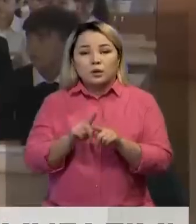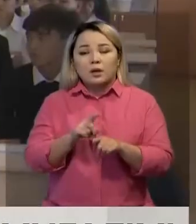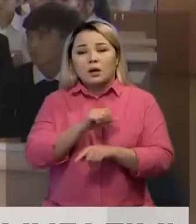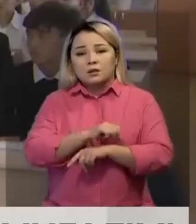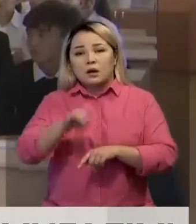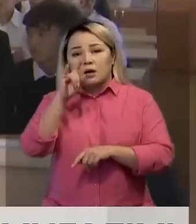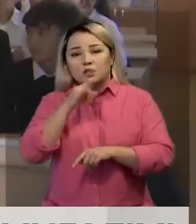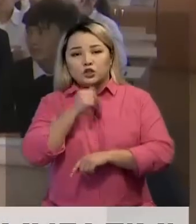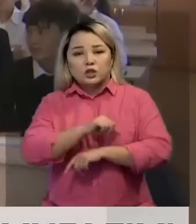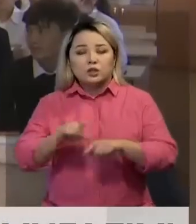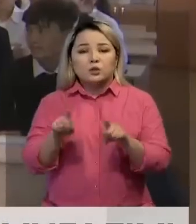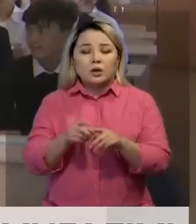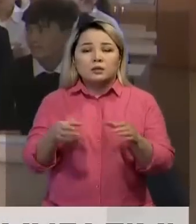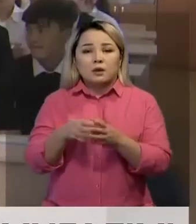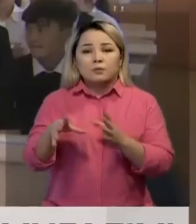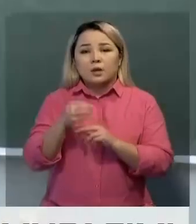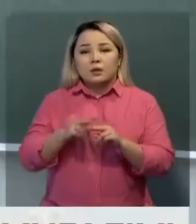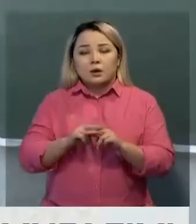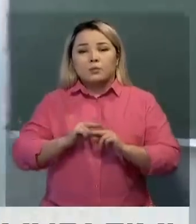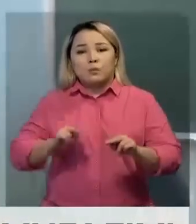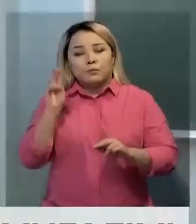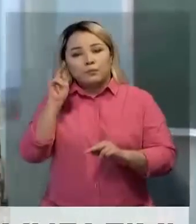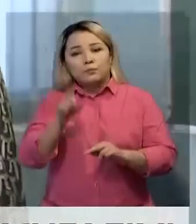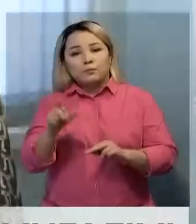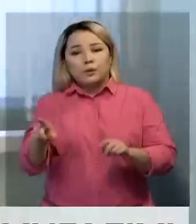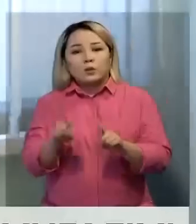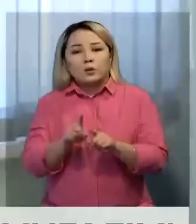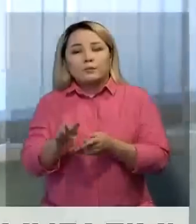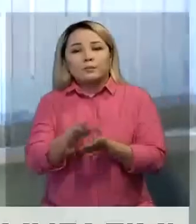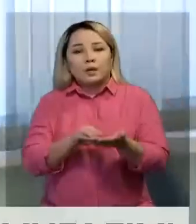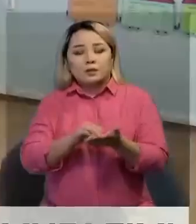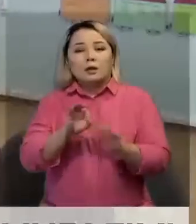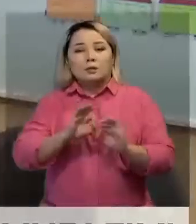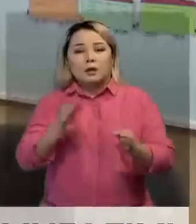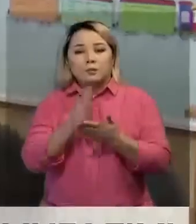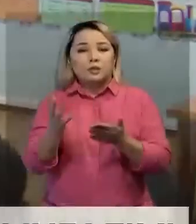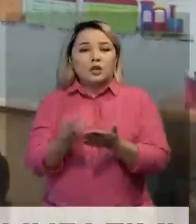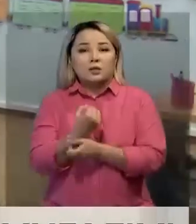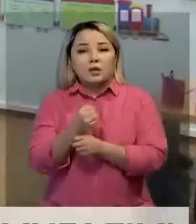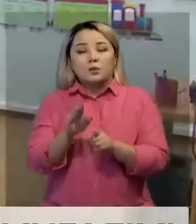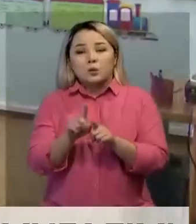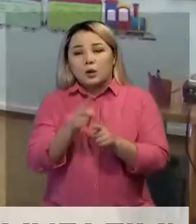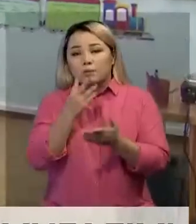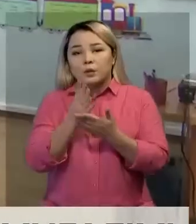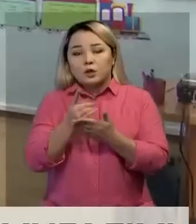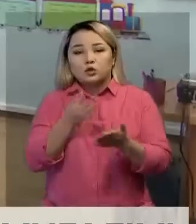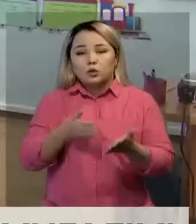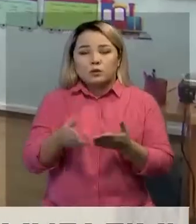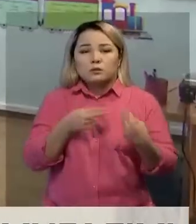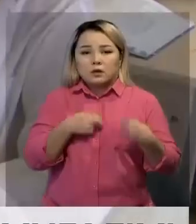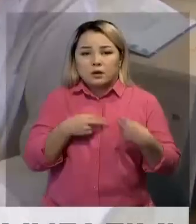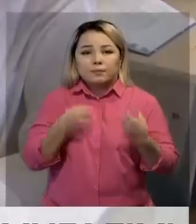Маржан Ержан осайтқанын шәкірттеріне де сан мәрте қайталайды. Жетістікке жетудің бірғана жолы бар. Ол үшін тұнбай